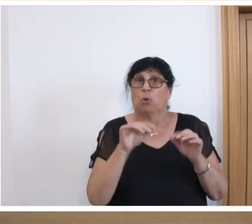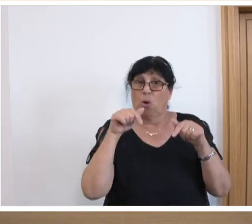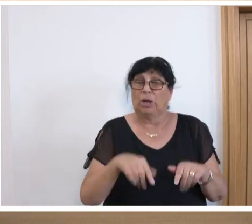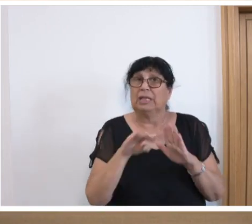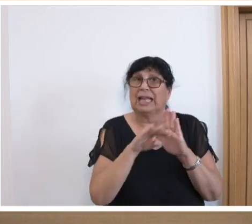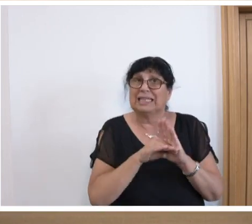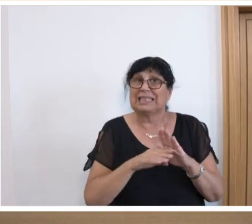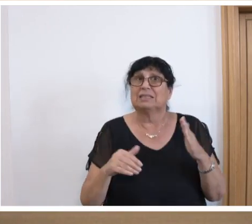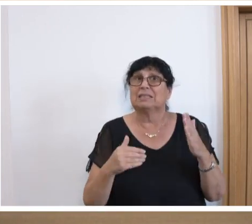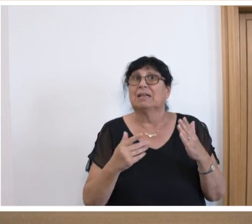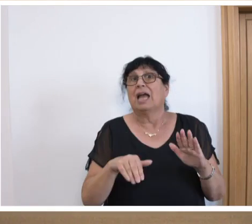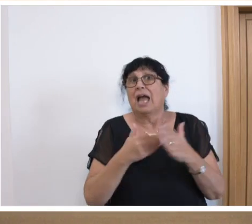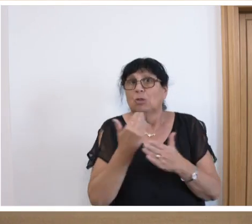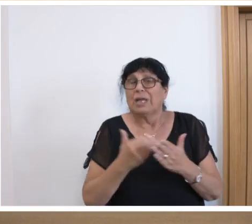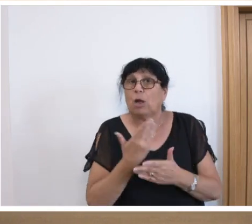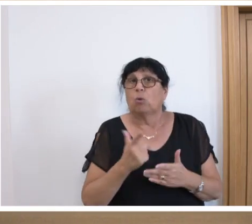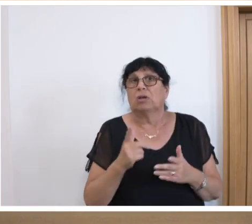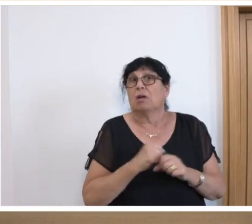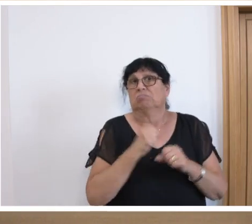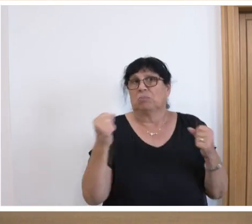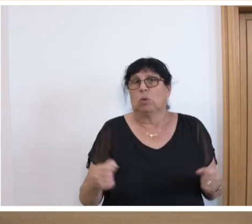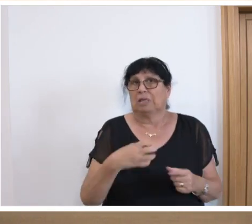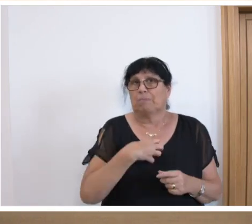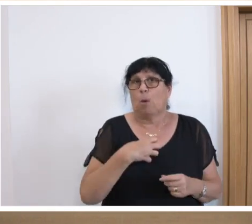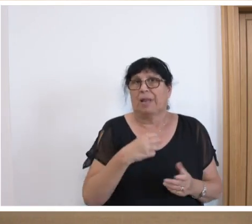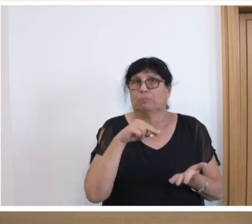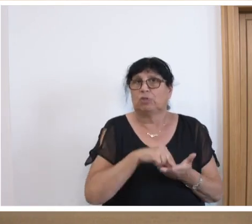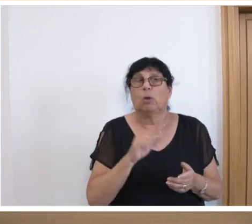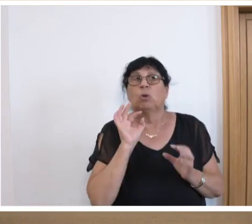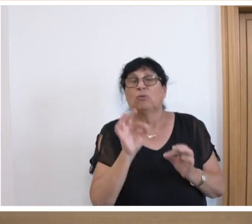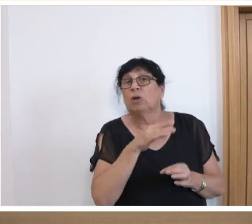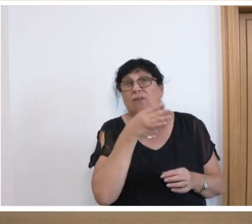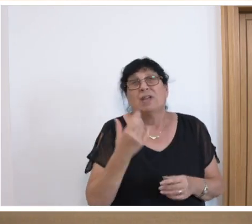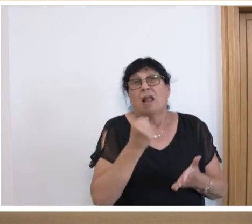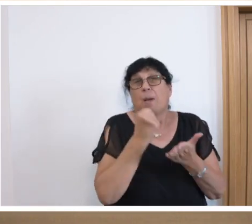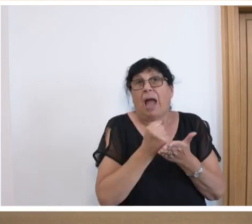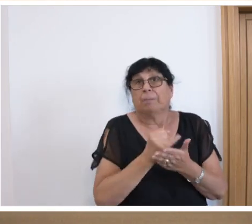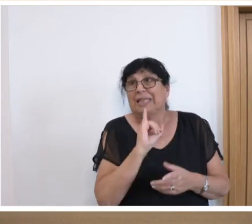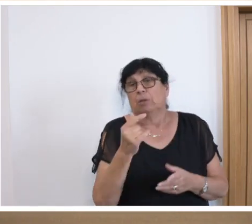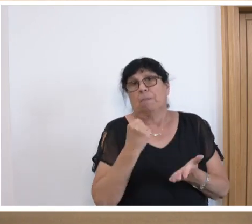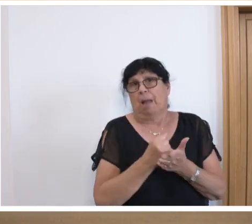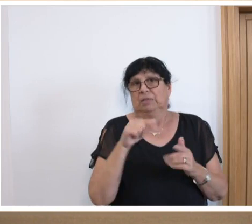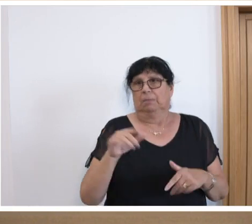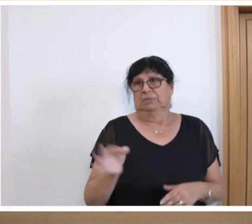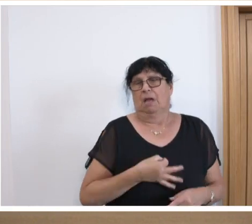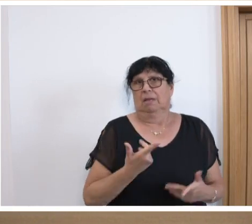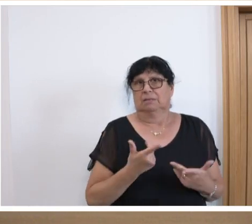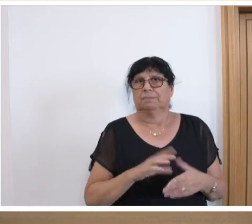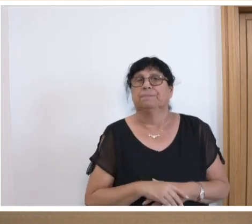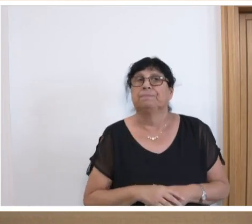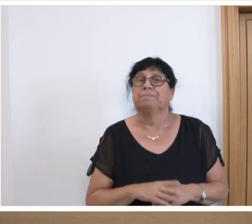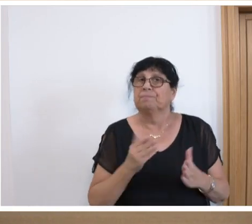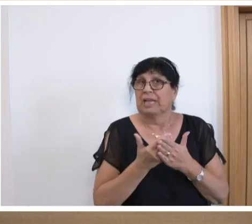Gesetzesnovellierung erst einmal eine große, gravierende Problemstellung für viele Beamtinnen und Beamten im Saarland, denen man begegnen muss.